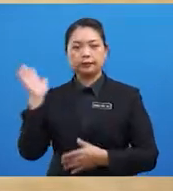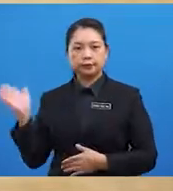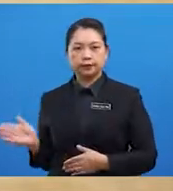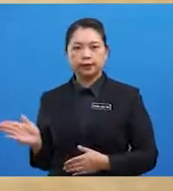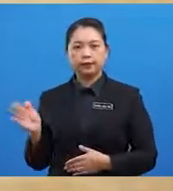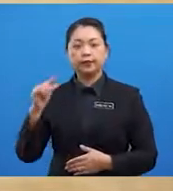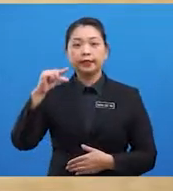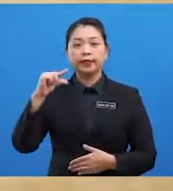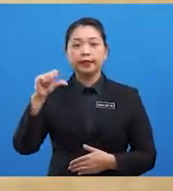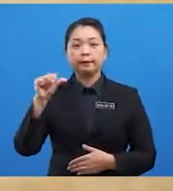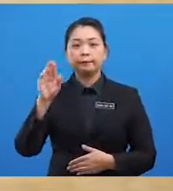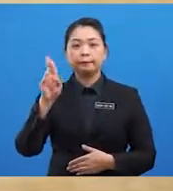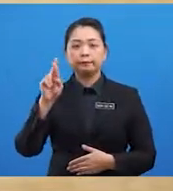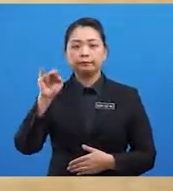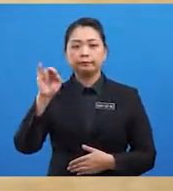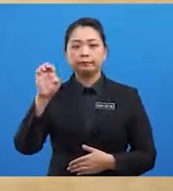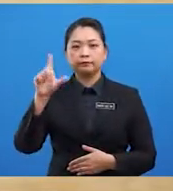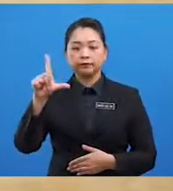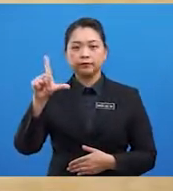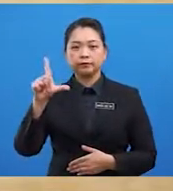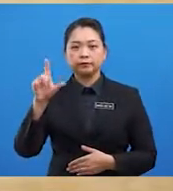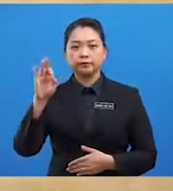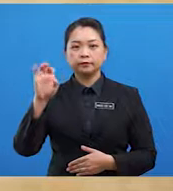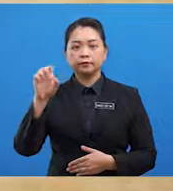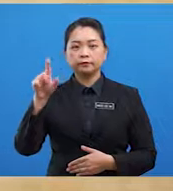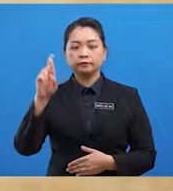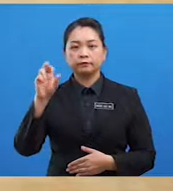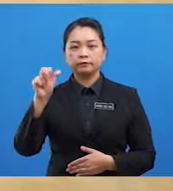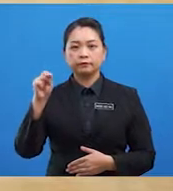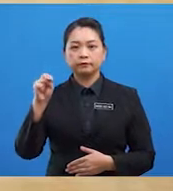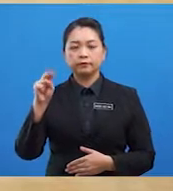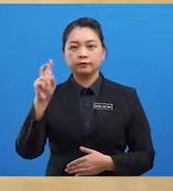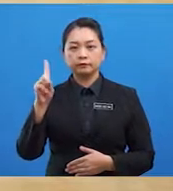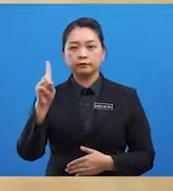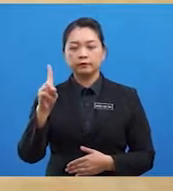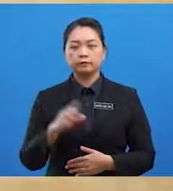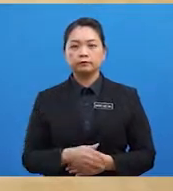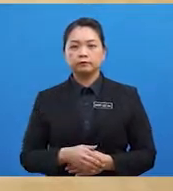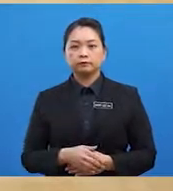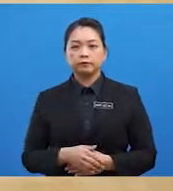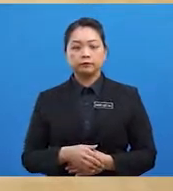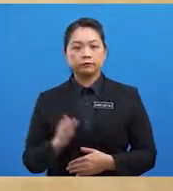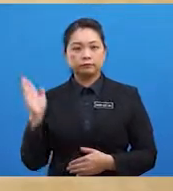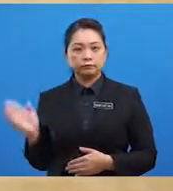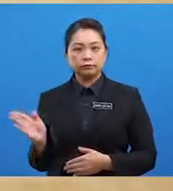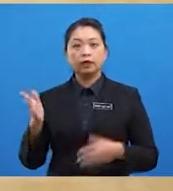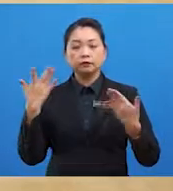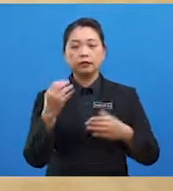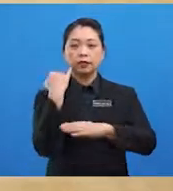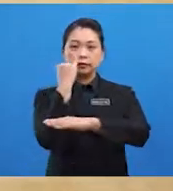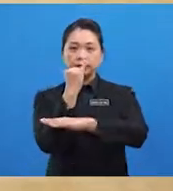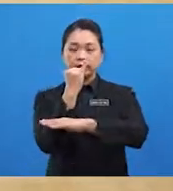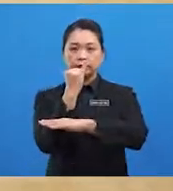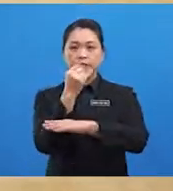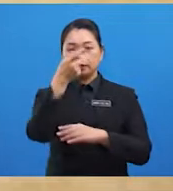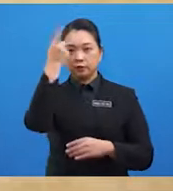Beliau telah mengiktiraf Ibn Majid kerana membuat sintesis terhadap